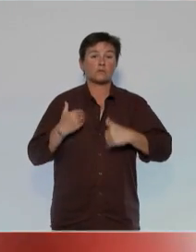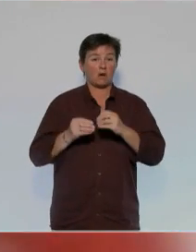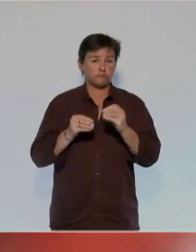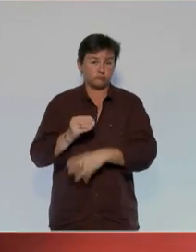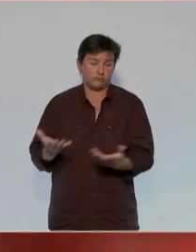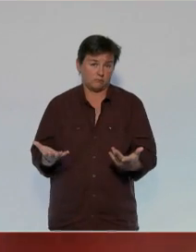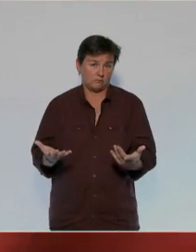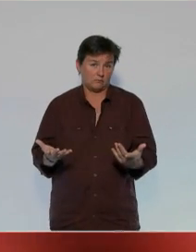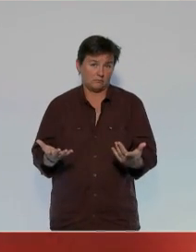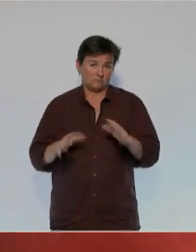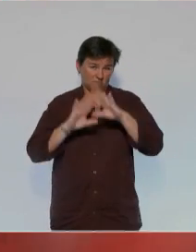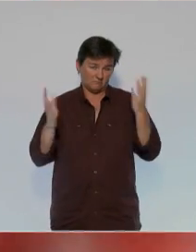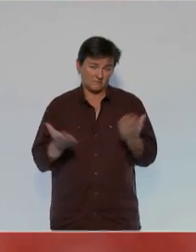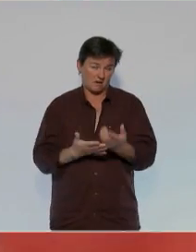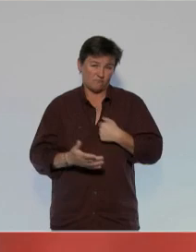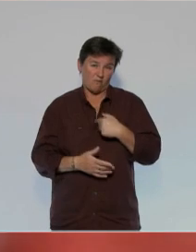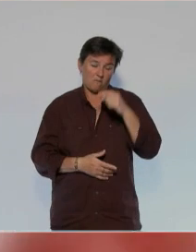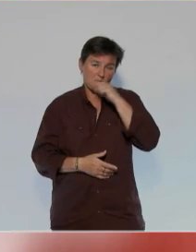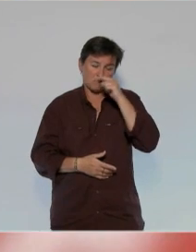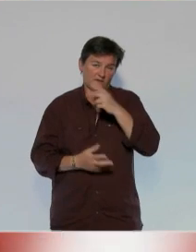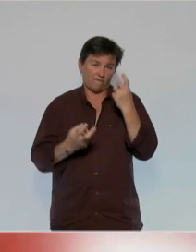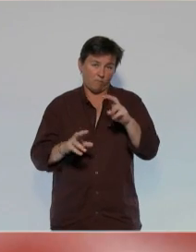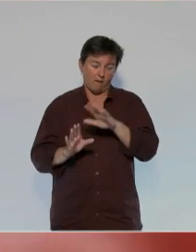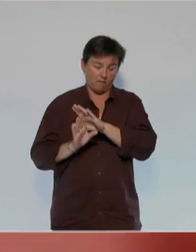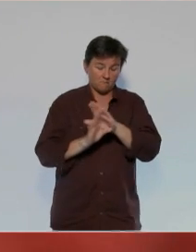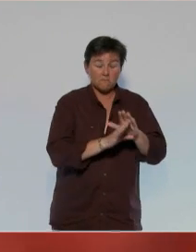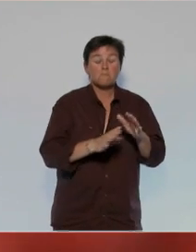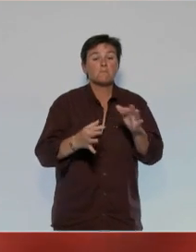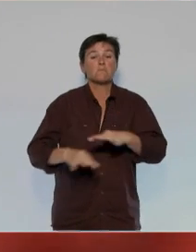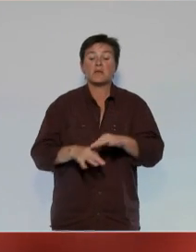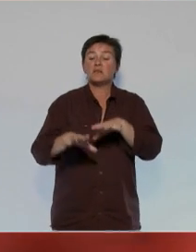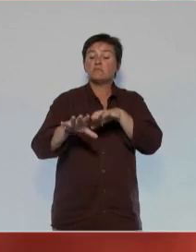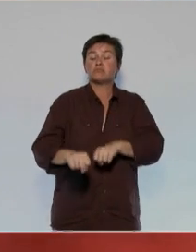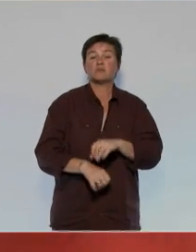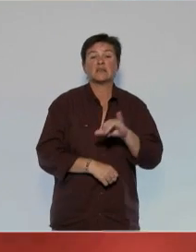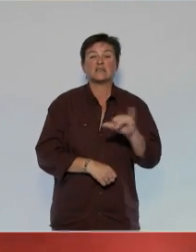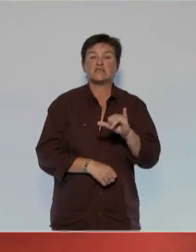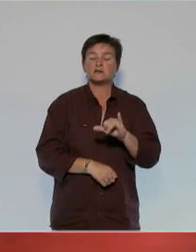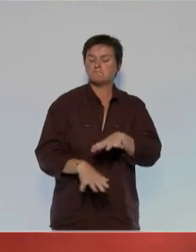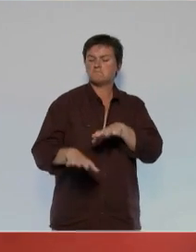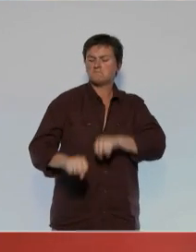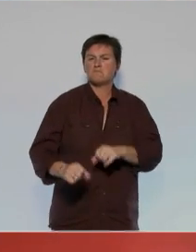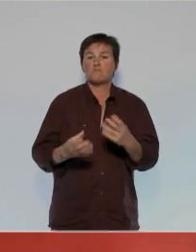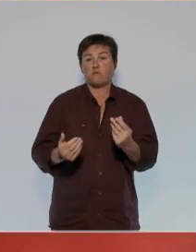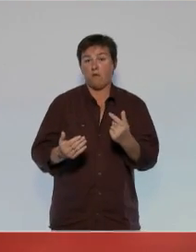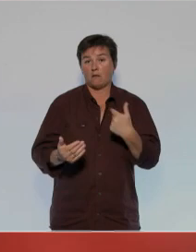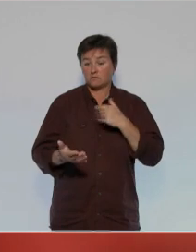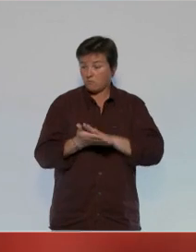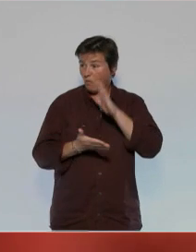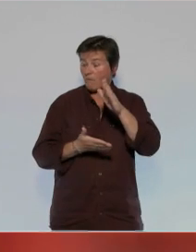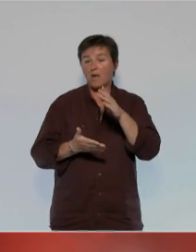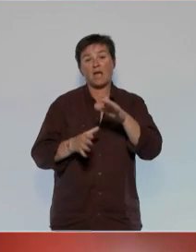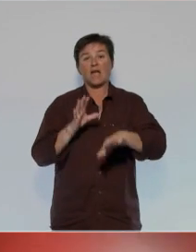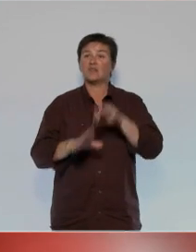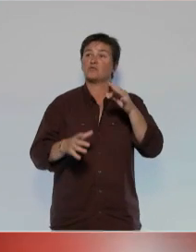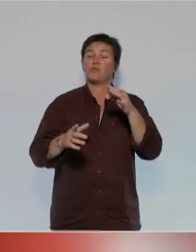qu'on ignore. Mais je ne veux pas vous mentir. Tant que notre pays sera sous occupation financière, les promesses resteront des slogans électoraux